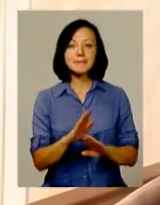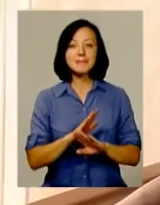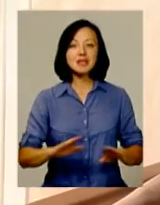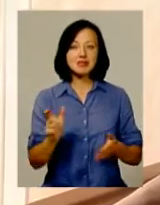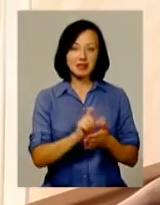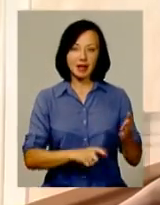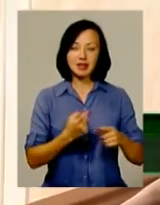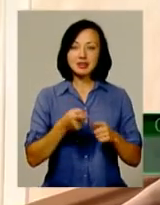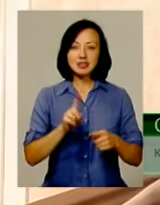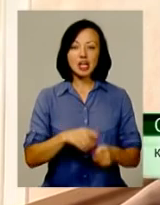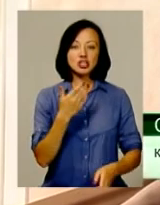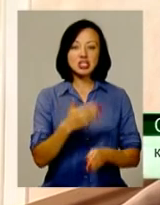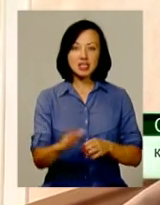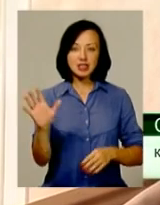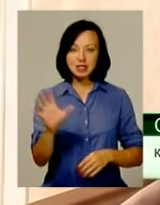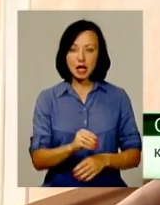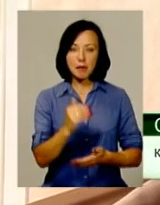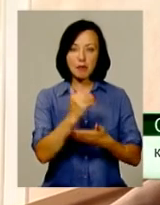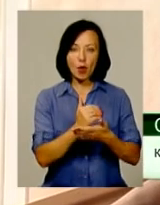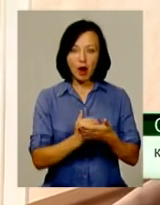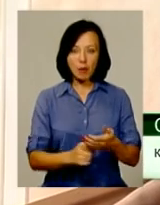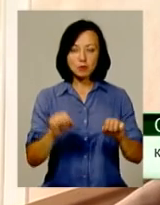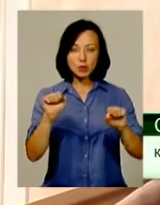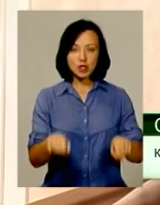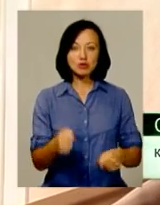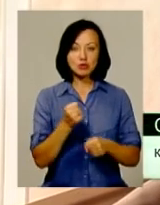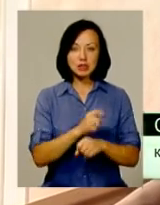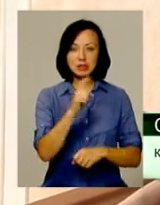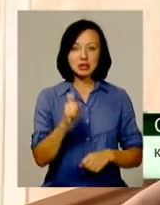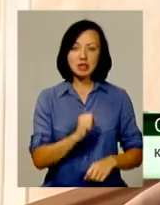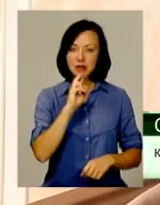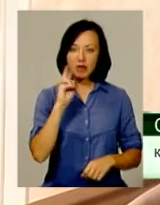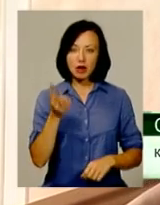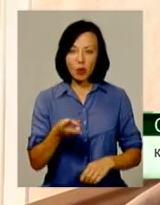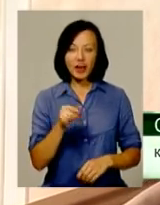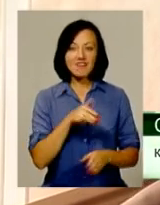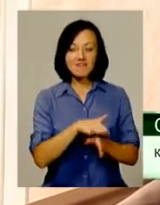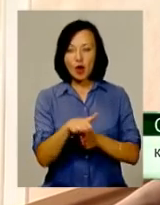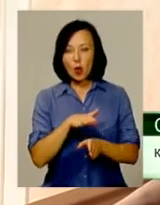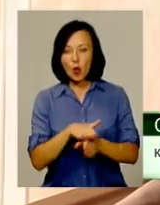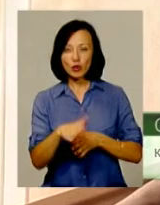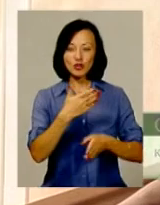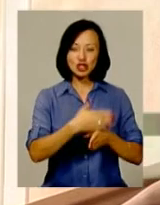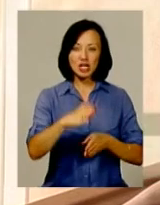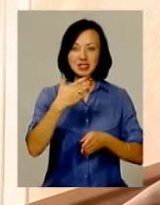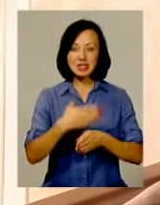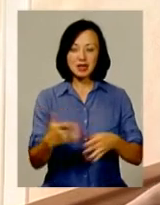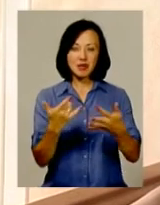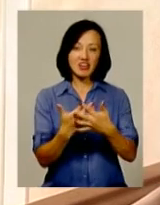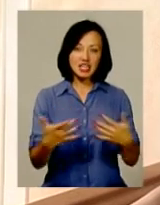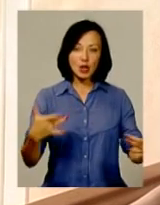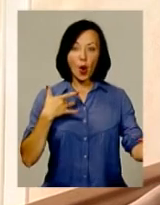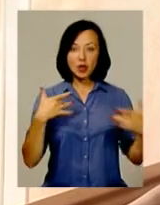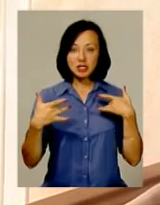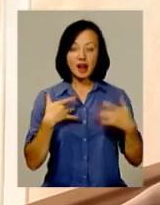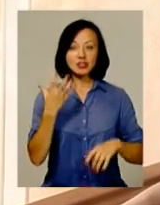всієї програми, яку ми змогли зробити за два роки і виконували її десь частинами в різних концертах.